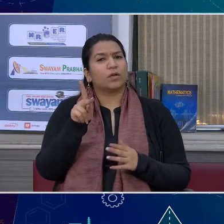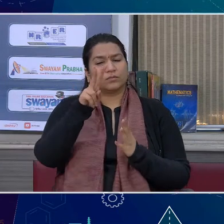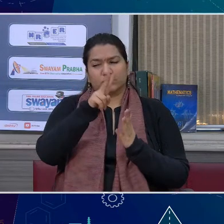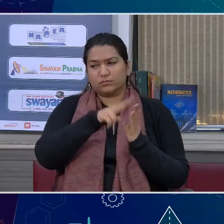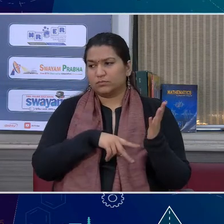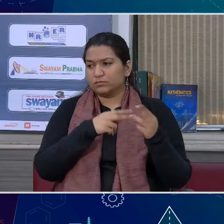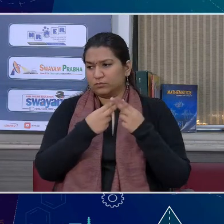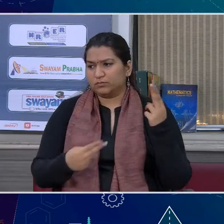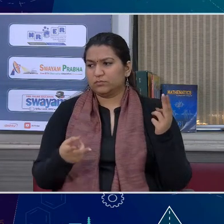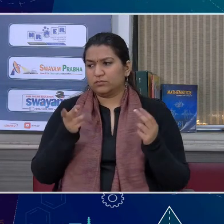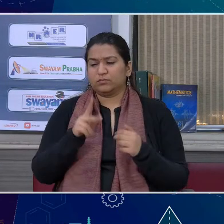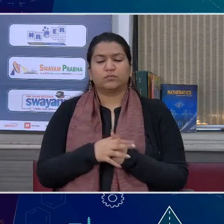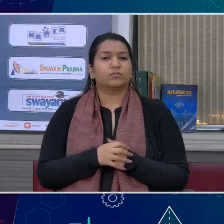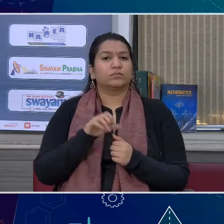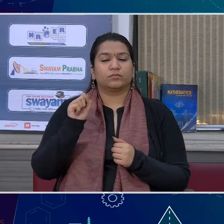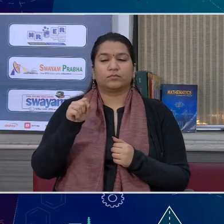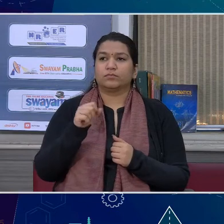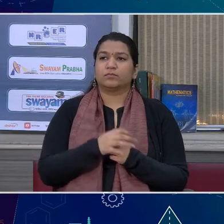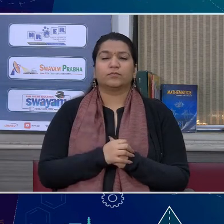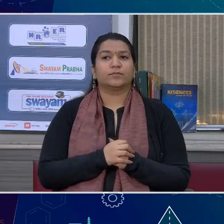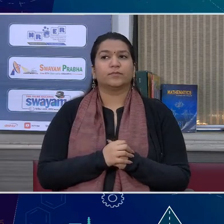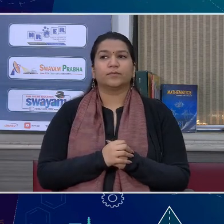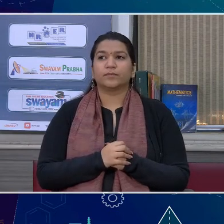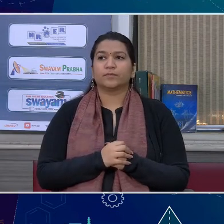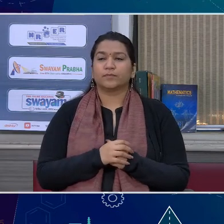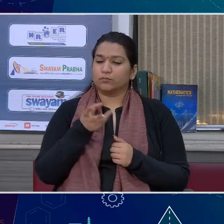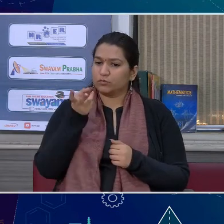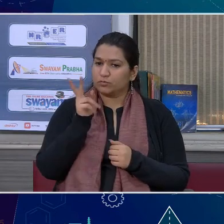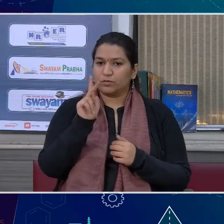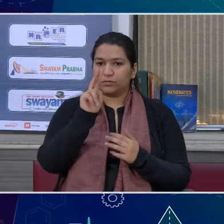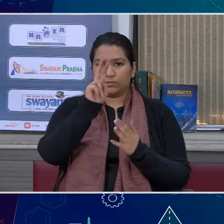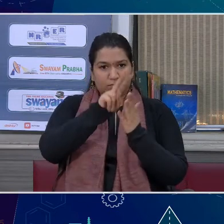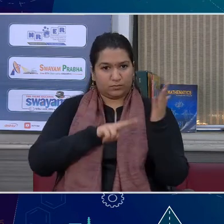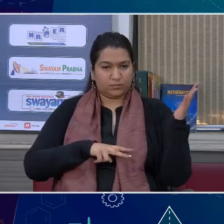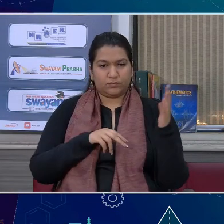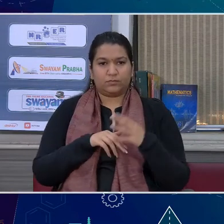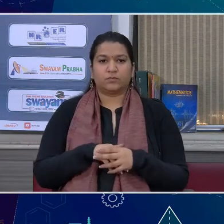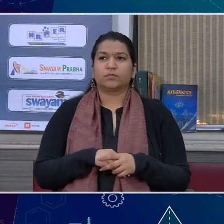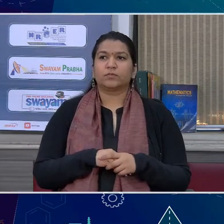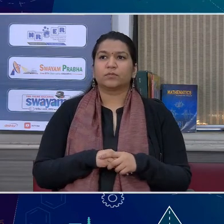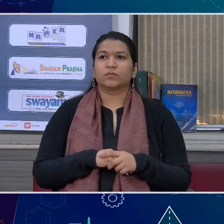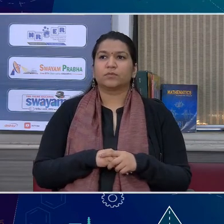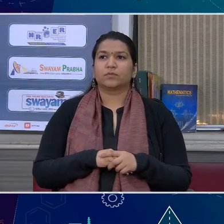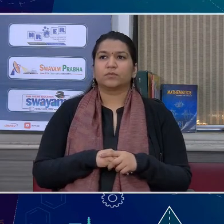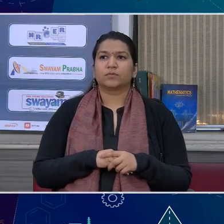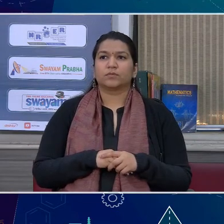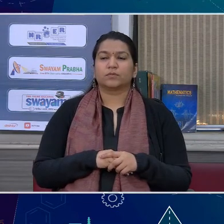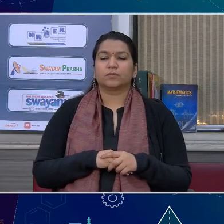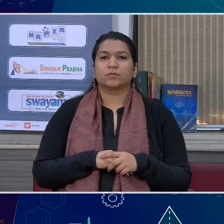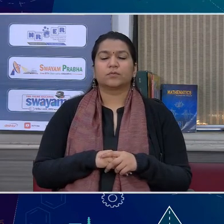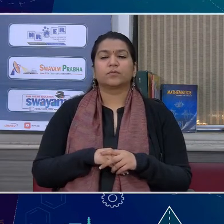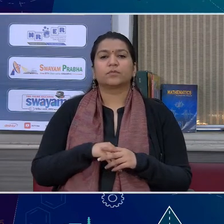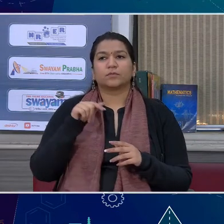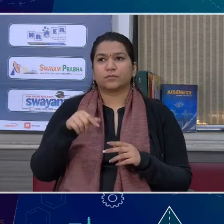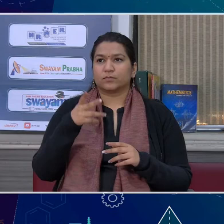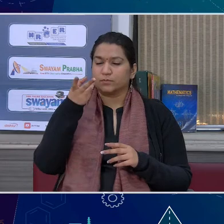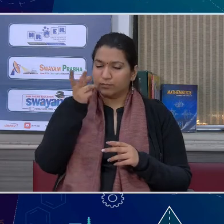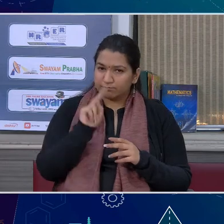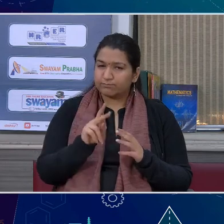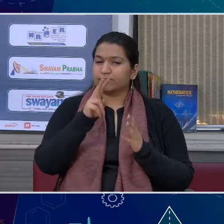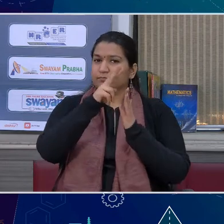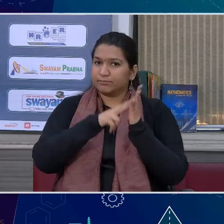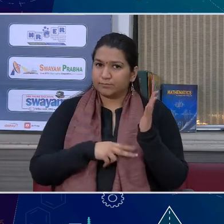को भड़ित अब प्रशा ऑंग जो